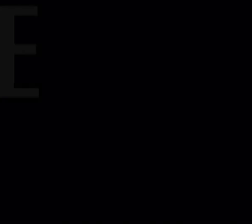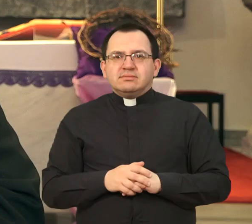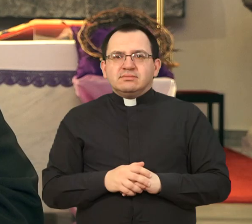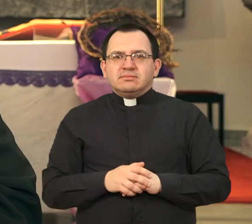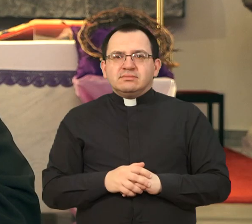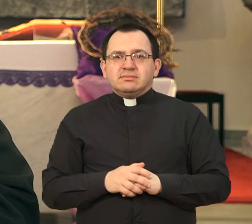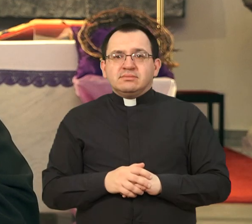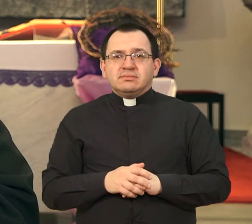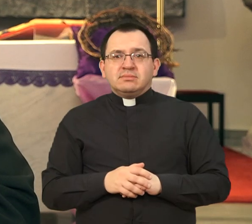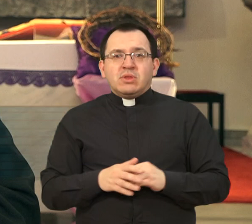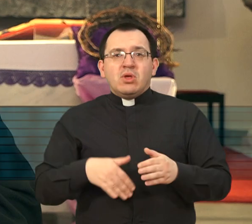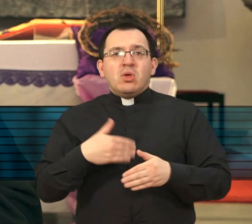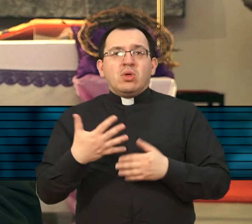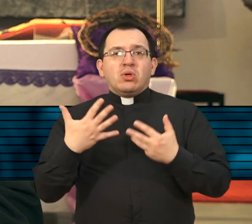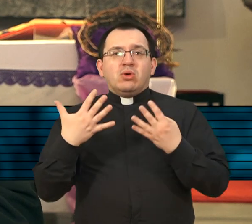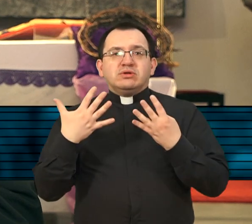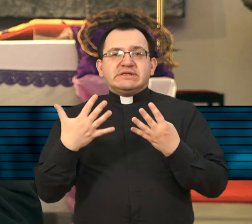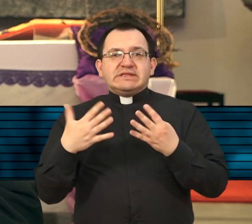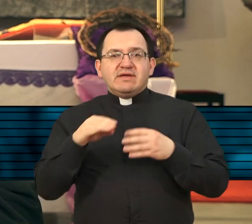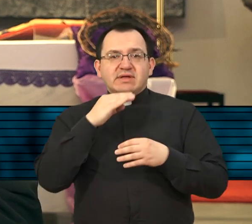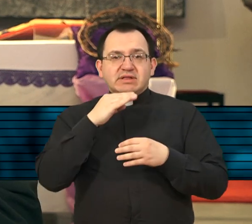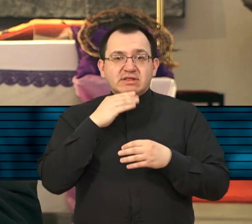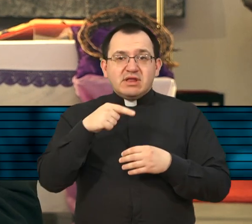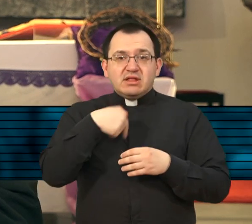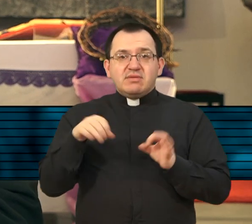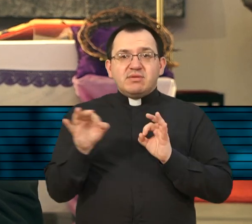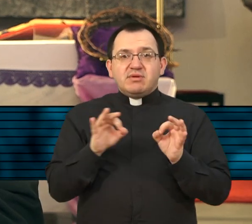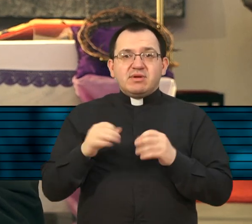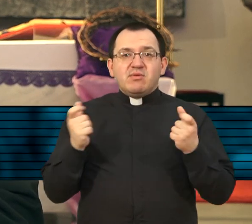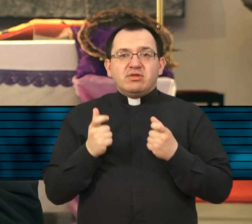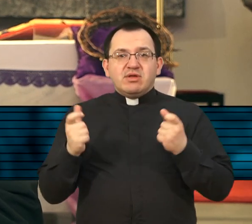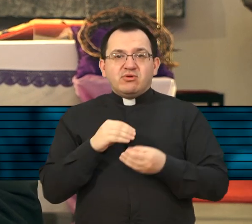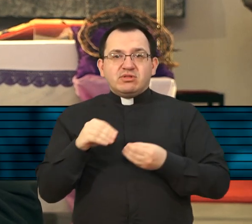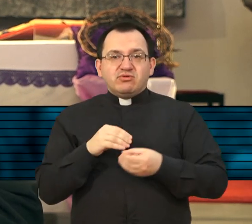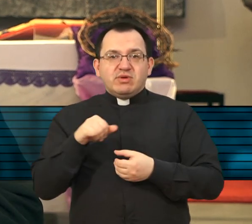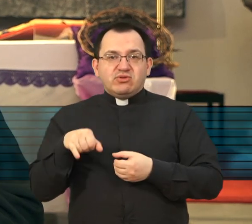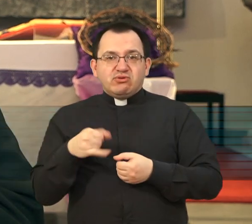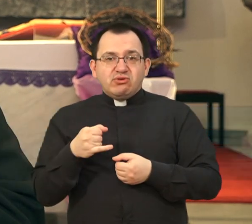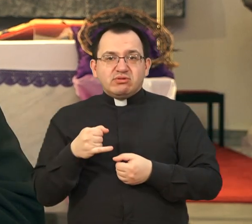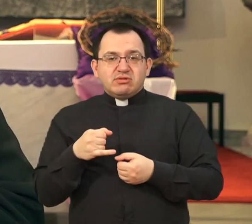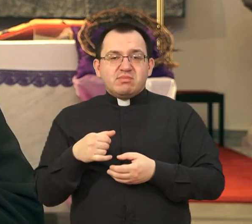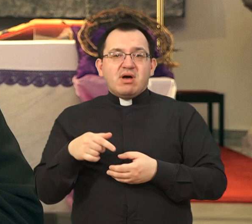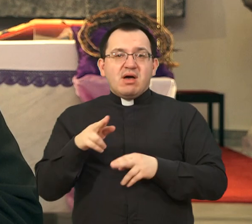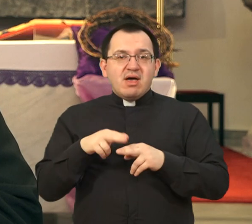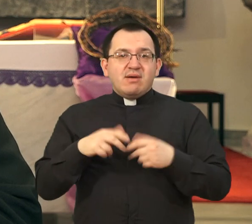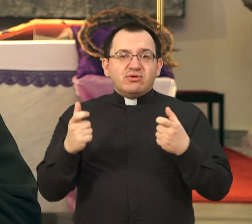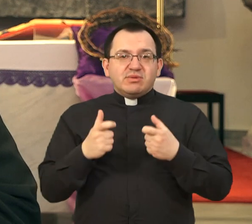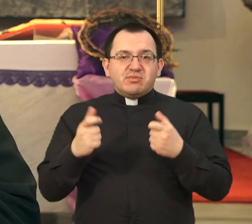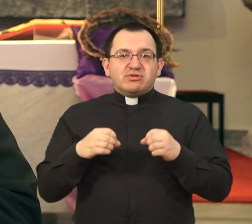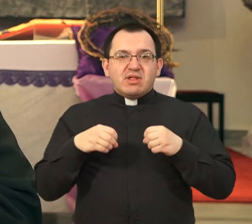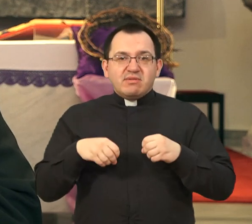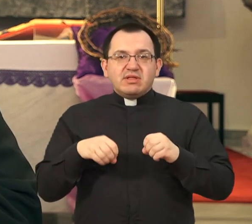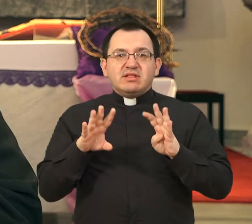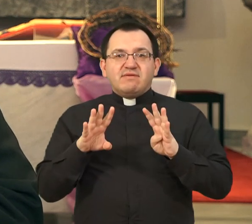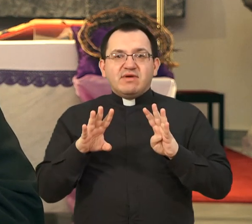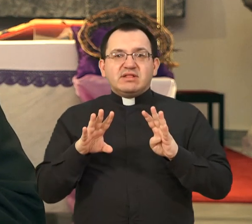Evo kroz devet srijeda pripremamo se za proslavu Svetog Josipa, čiji ćemo, evo spomen, dan Svetkovinu, proslaviti